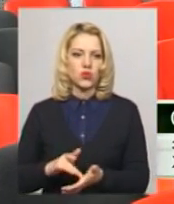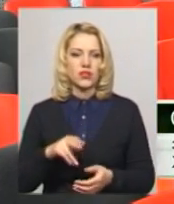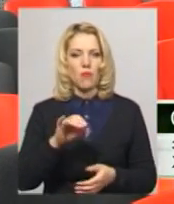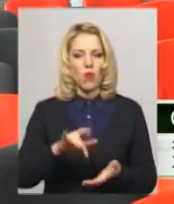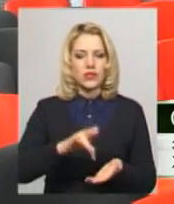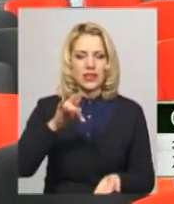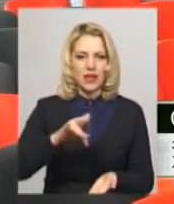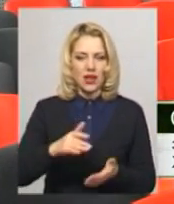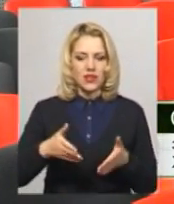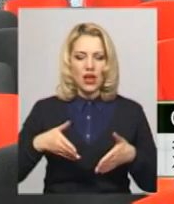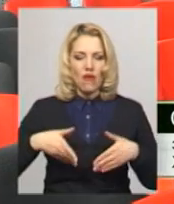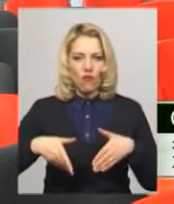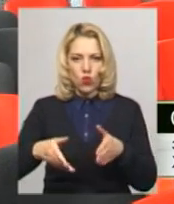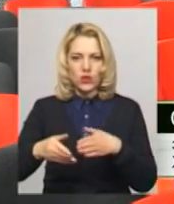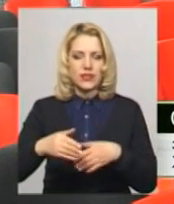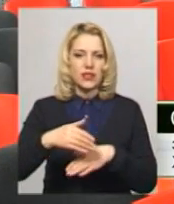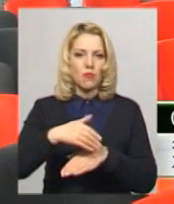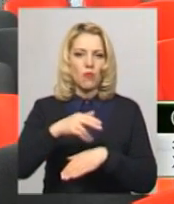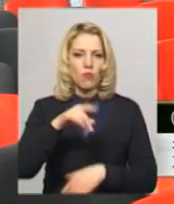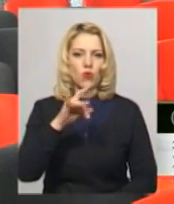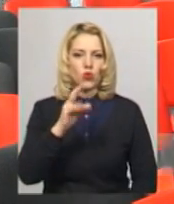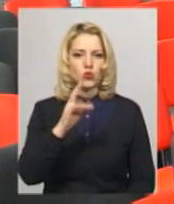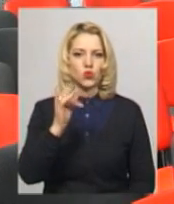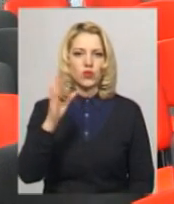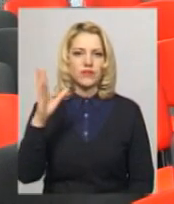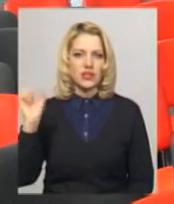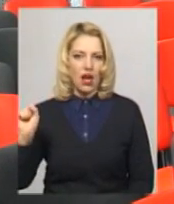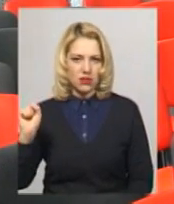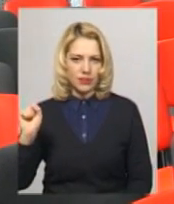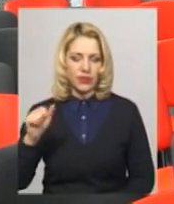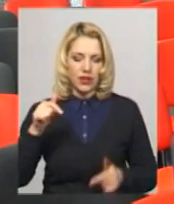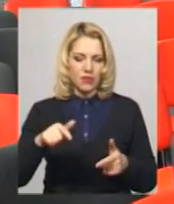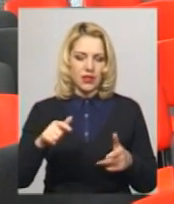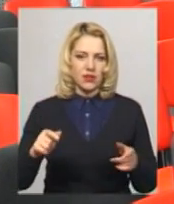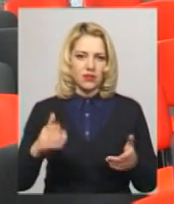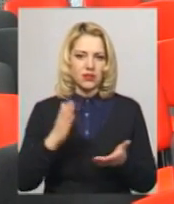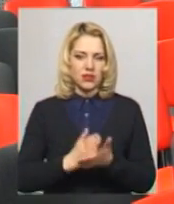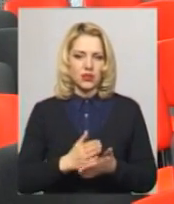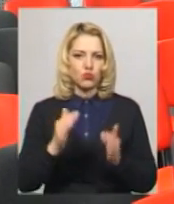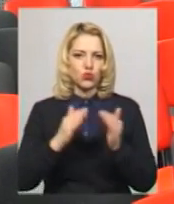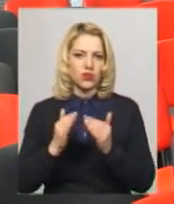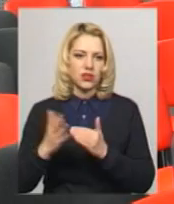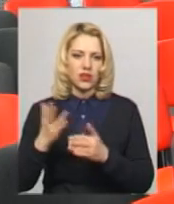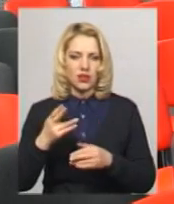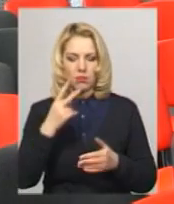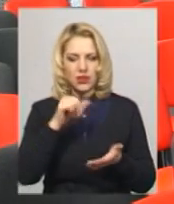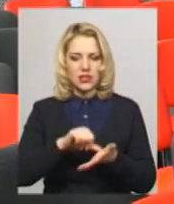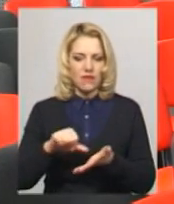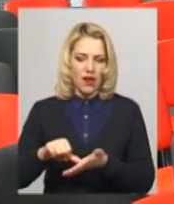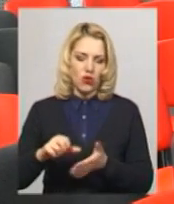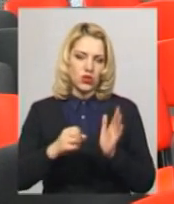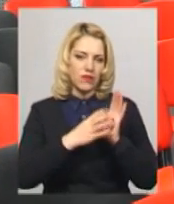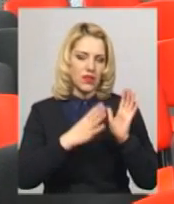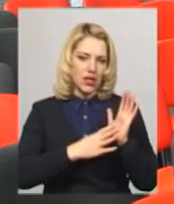по центральній вулиці Проскурівській, тому що саме на Проскурівській засереджені будинки, які представляють кінець 19-го,